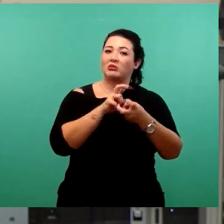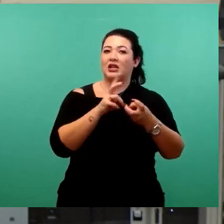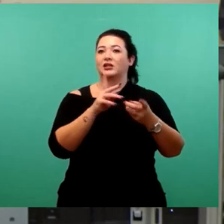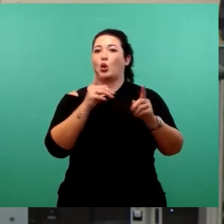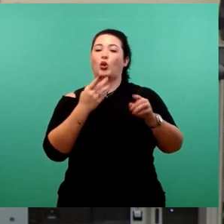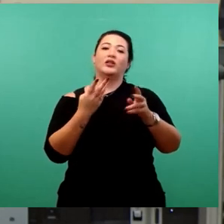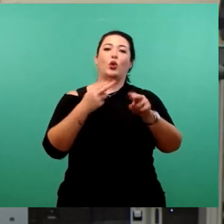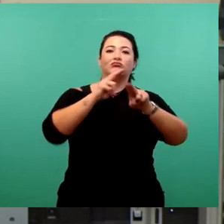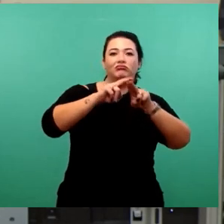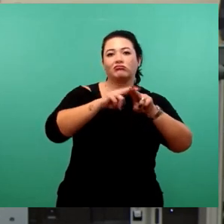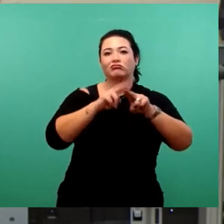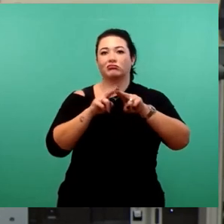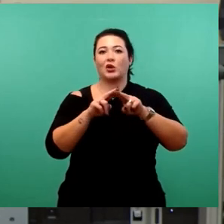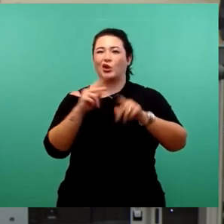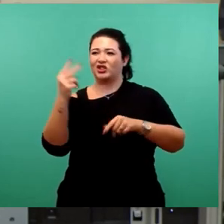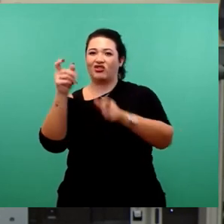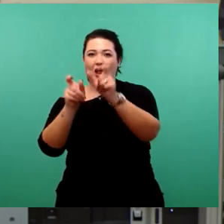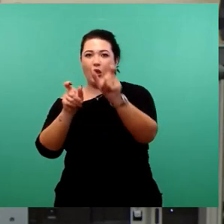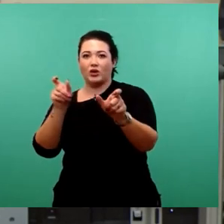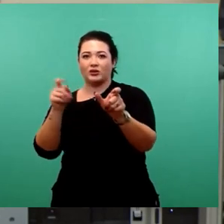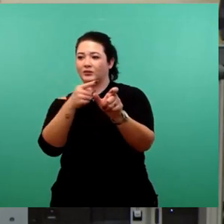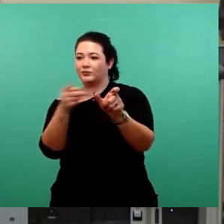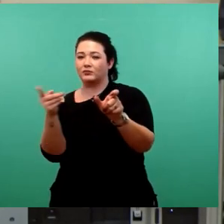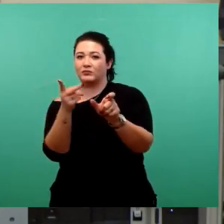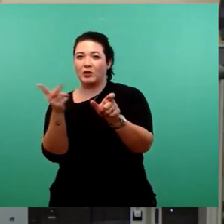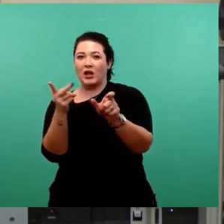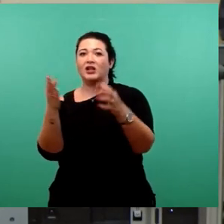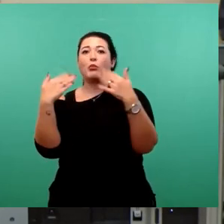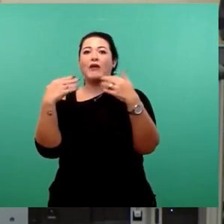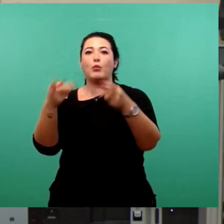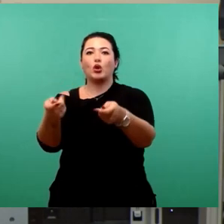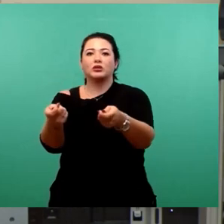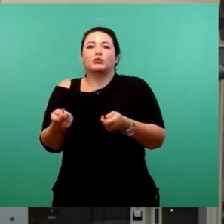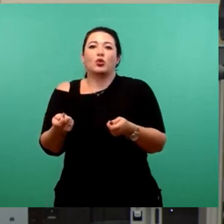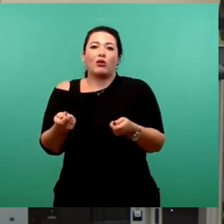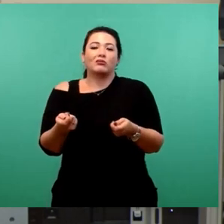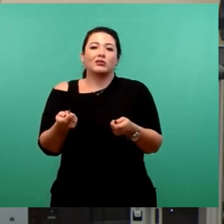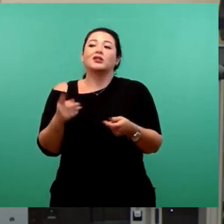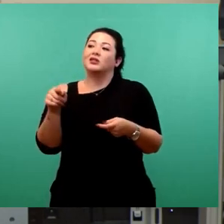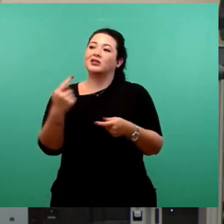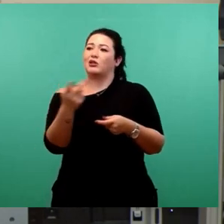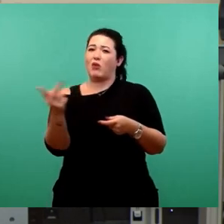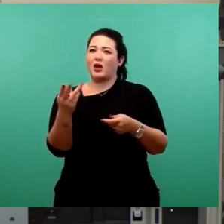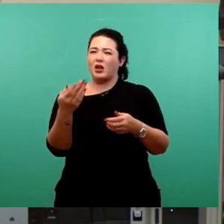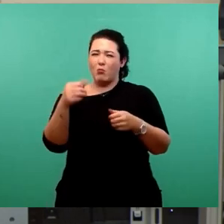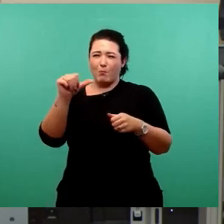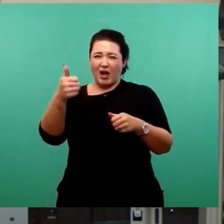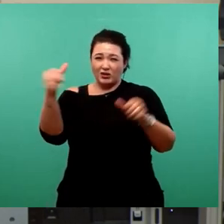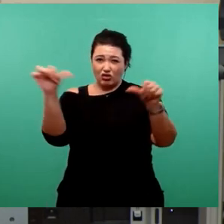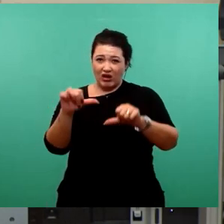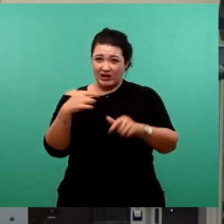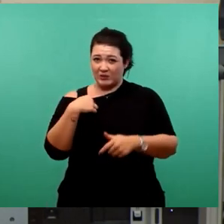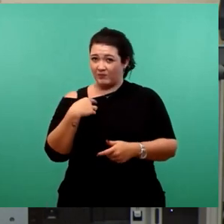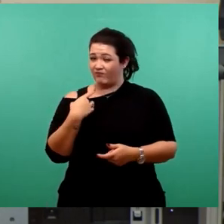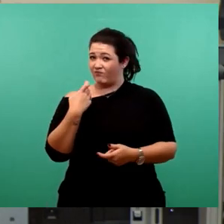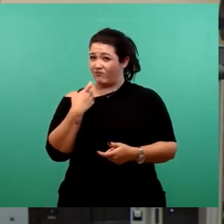jetzt ihre Sachen in ihre Bewerbung zurückgezogen waren, die schlechtesten waren, das weiß ich nicht. Das